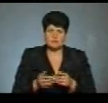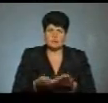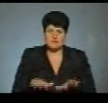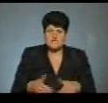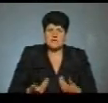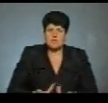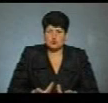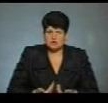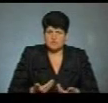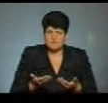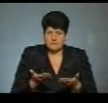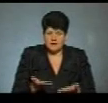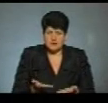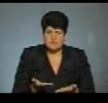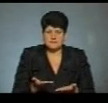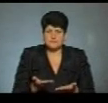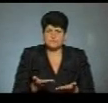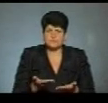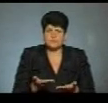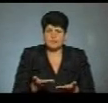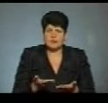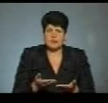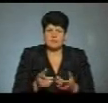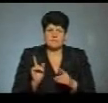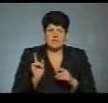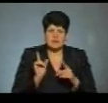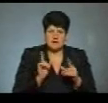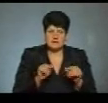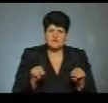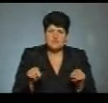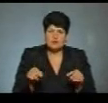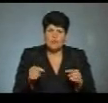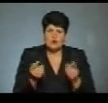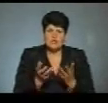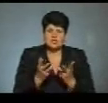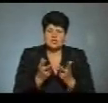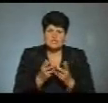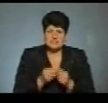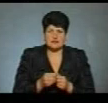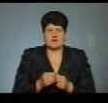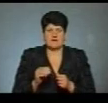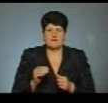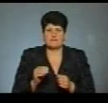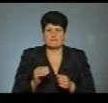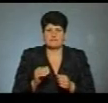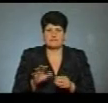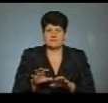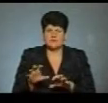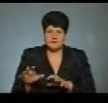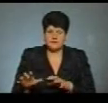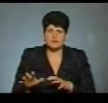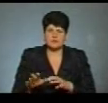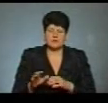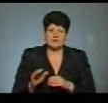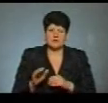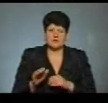випадку згоріло, концентрації під час міграції та відтворення численості орнітологічної фарни. Гоголя, кульона